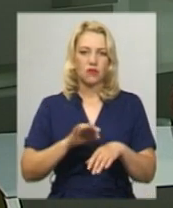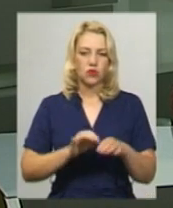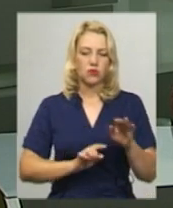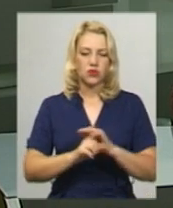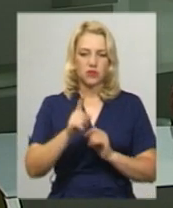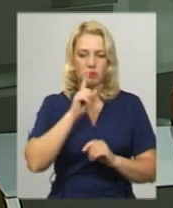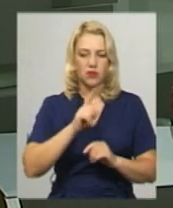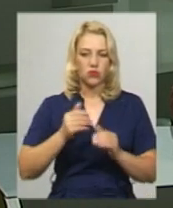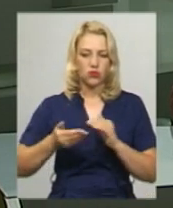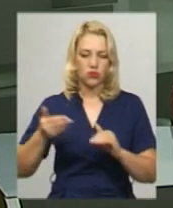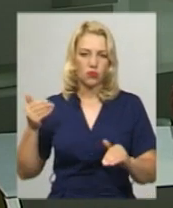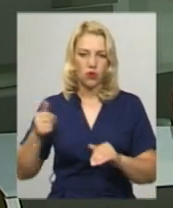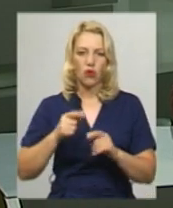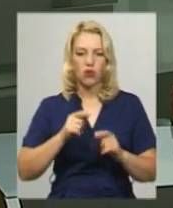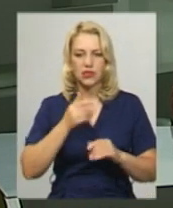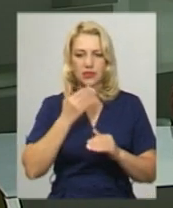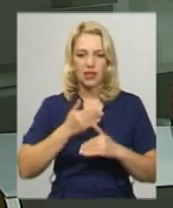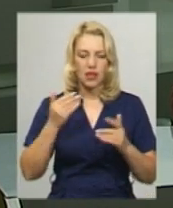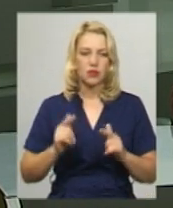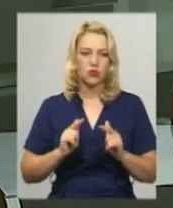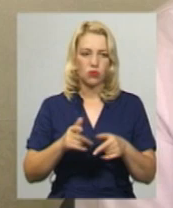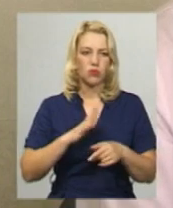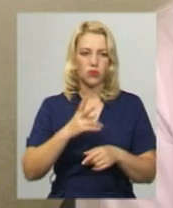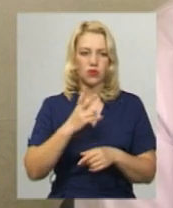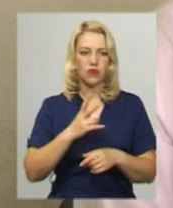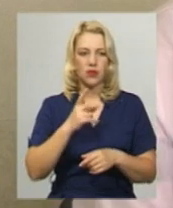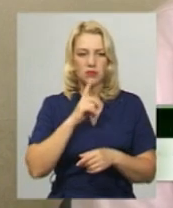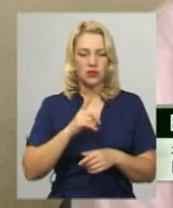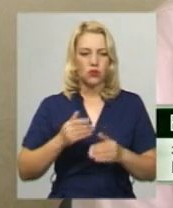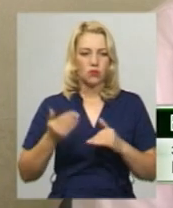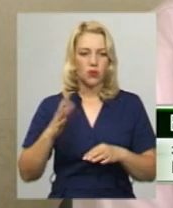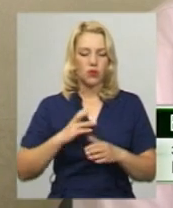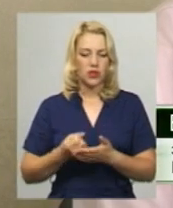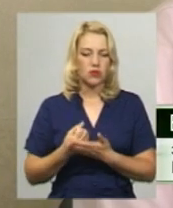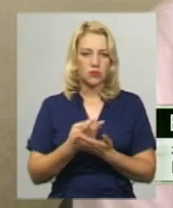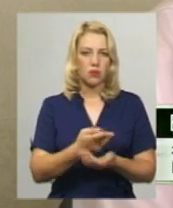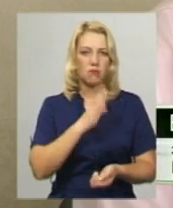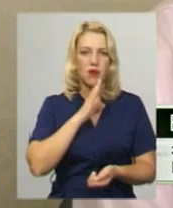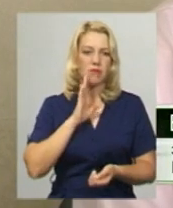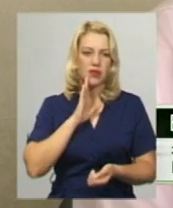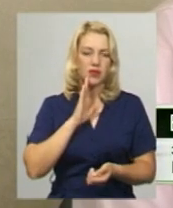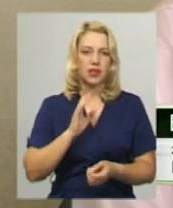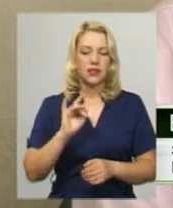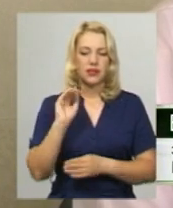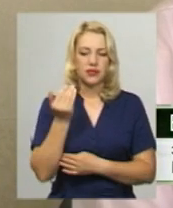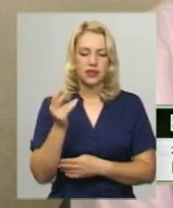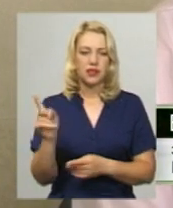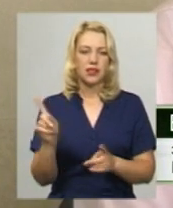тому. Останнє поступлення було два дні тому. Була госпіталізована мати дитини, яка